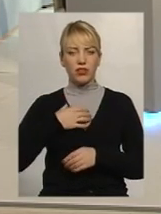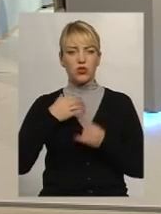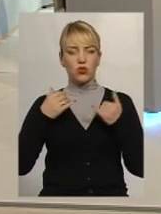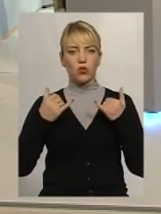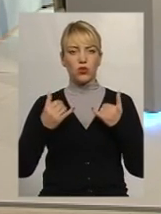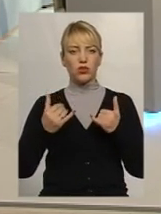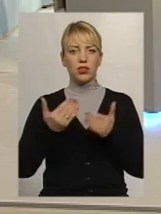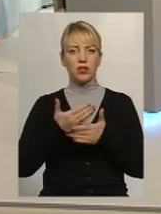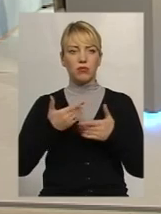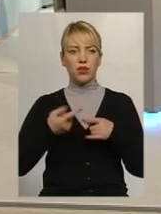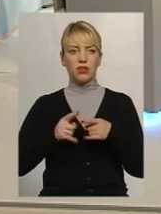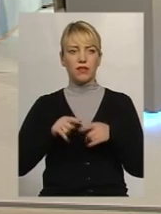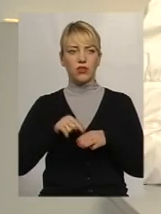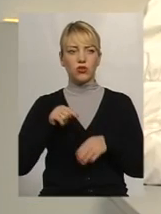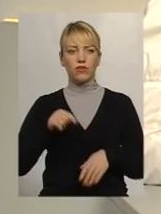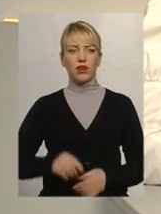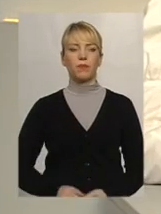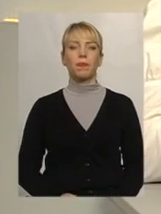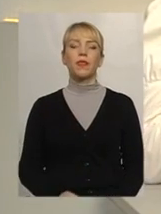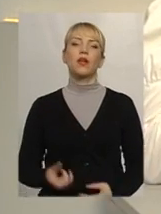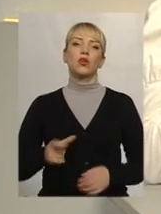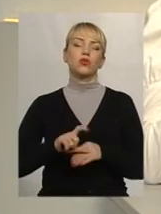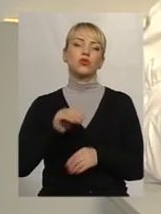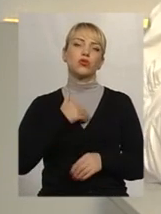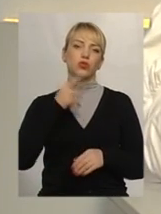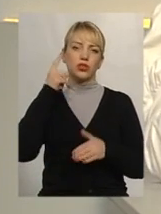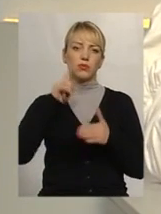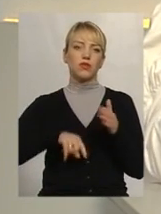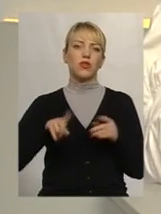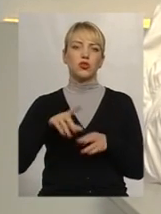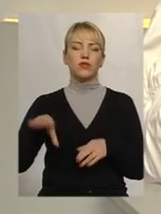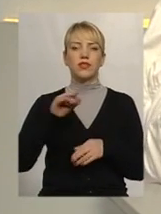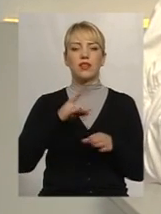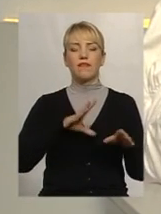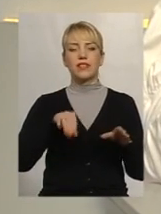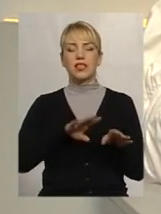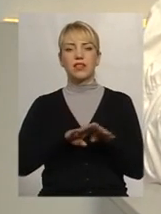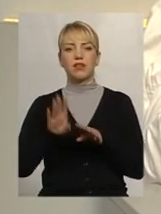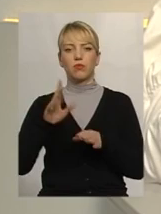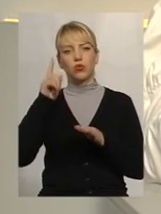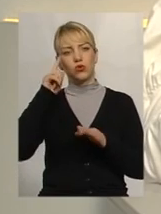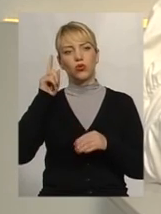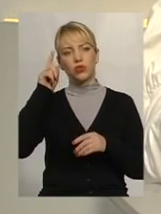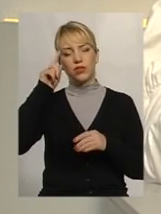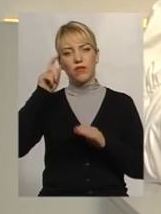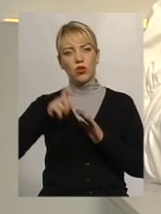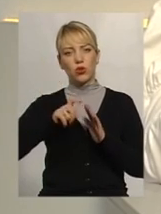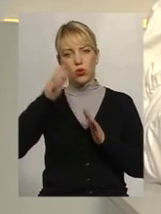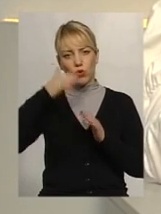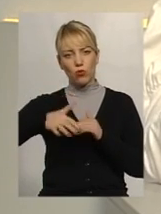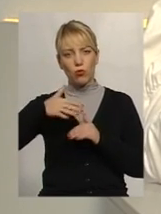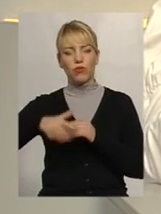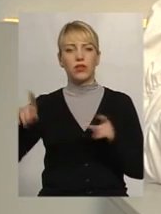ми її відчуваємо. Дуже хочеться сподіватися, що всі і на всіх рівнях будуть усвідомлювати в нашій країні, що, направду,